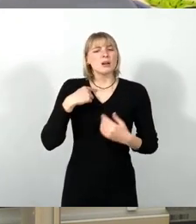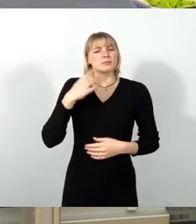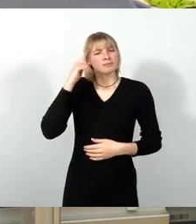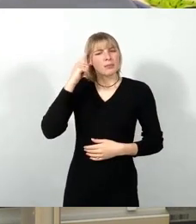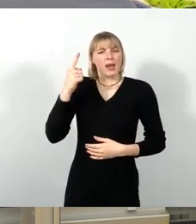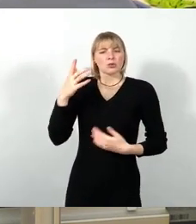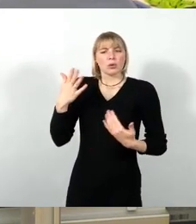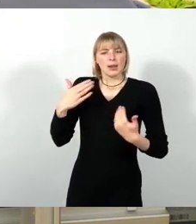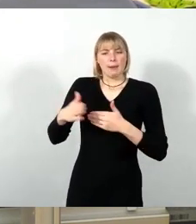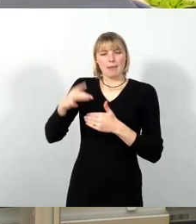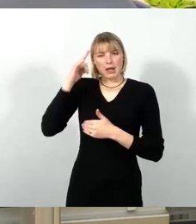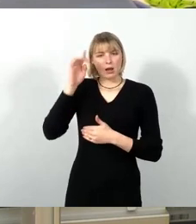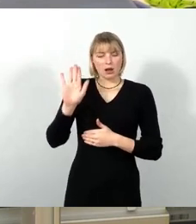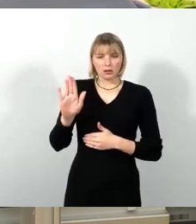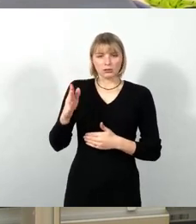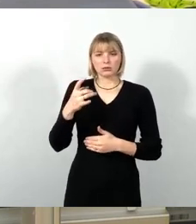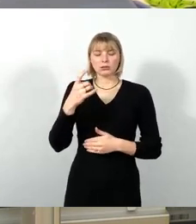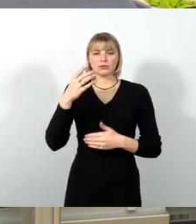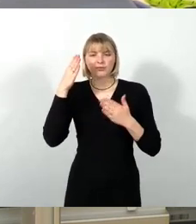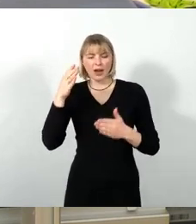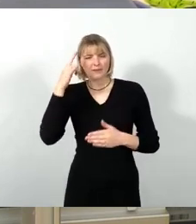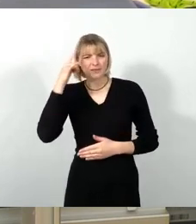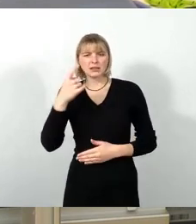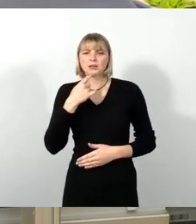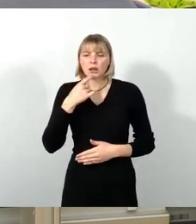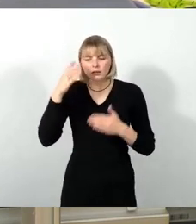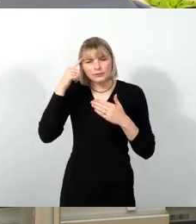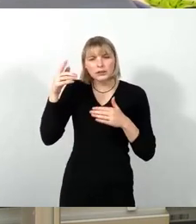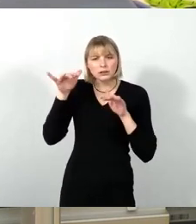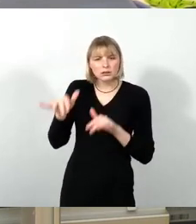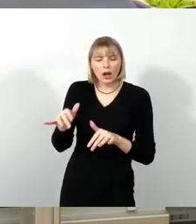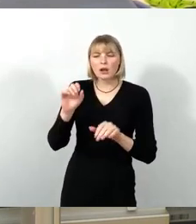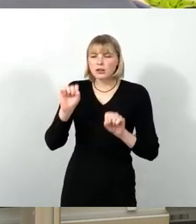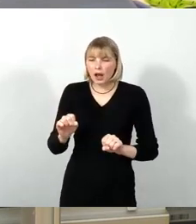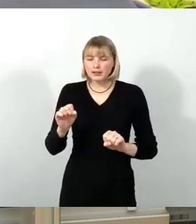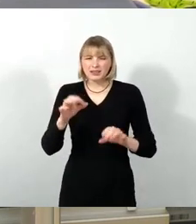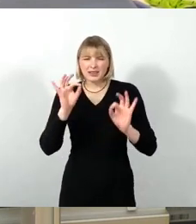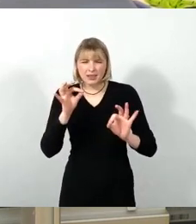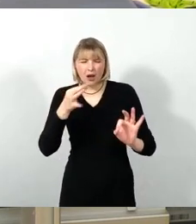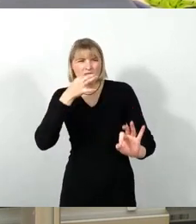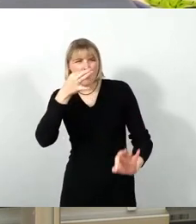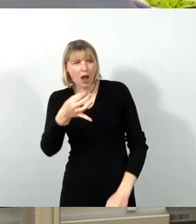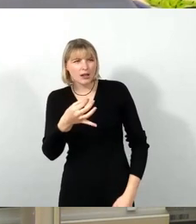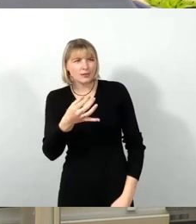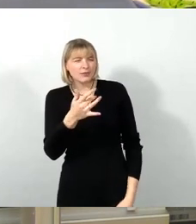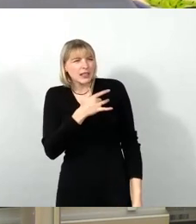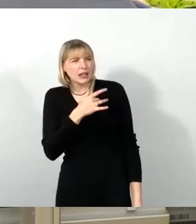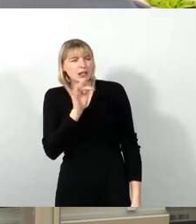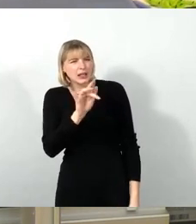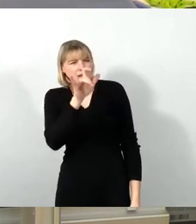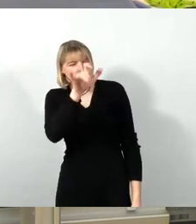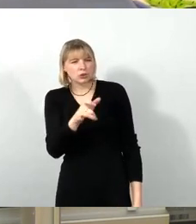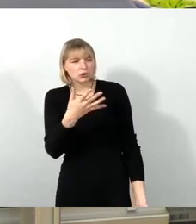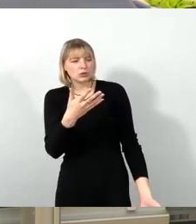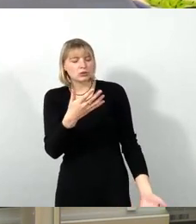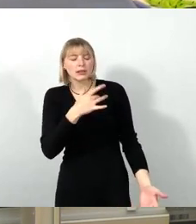das endlich mal kritisch zu hinterfragen und mal zu einer echten Einschätzung zu kommen, was